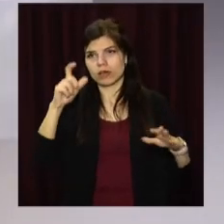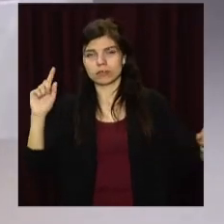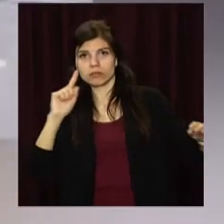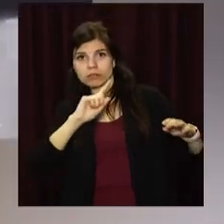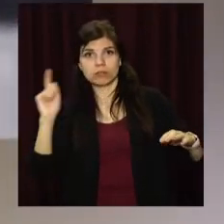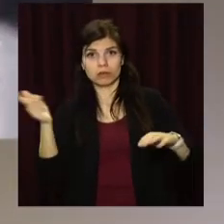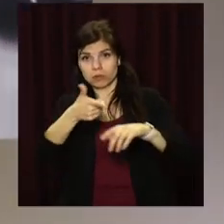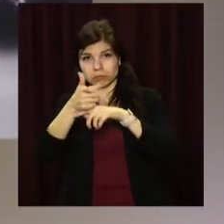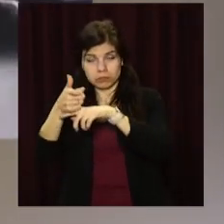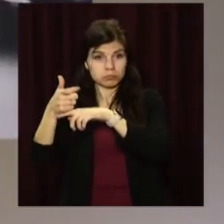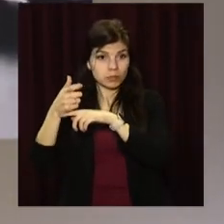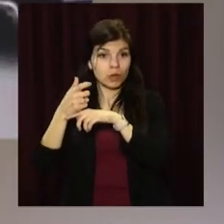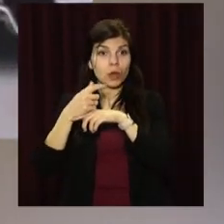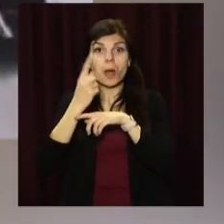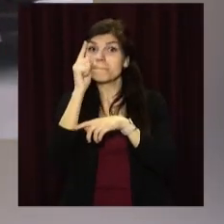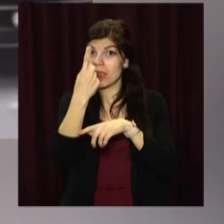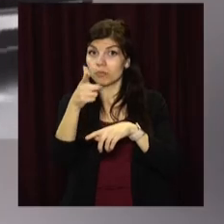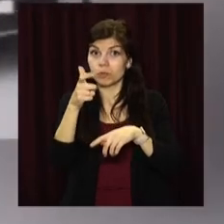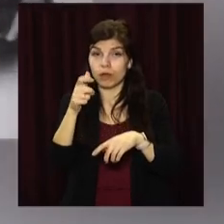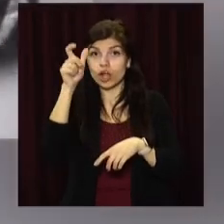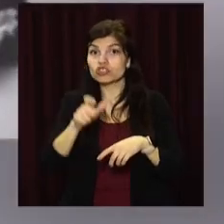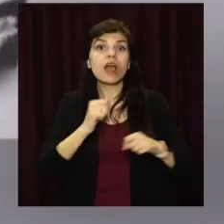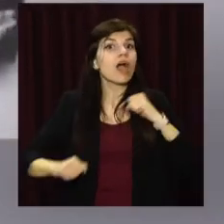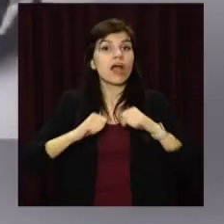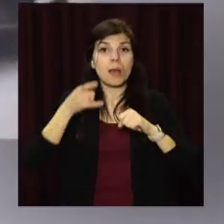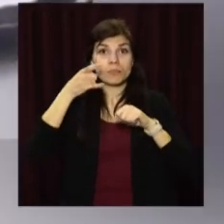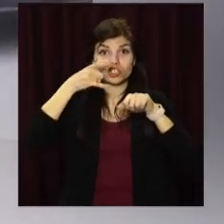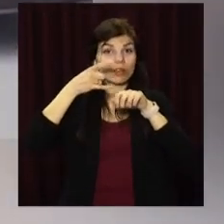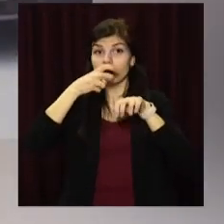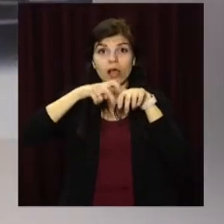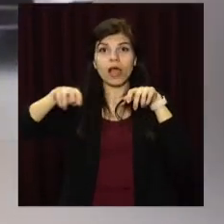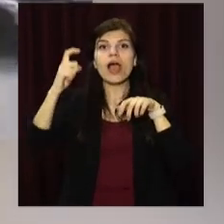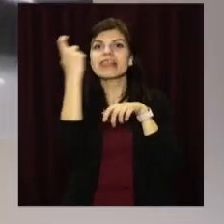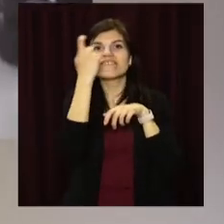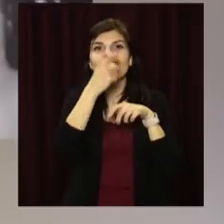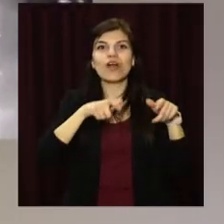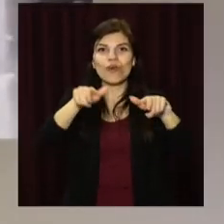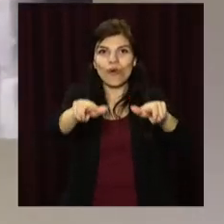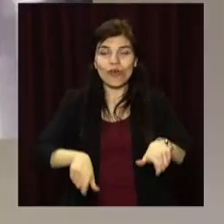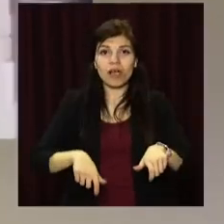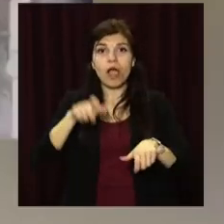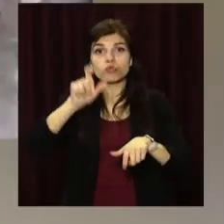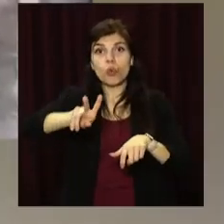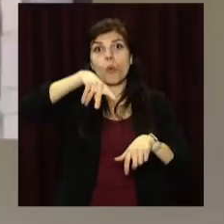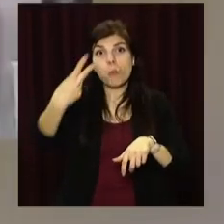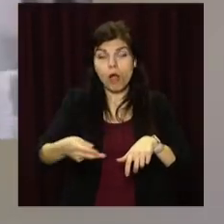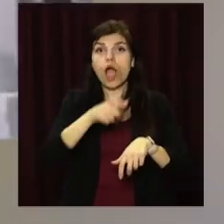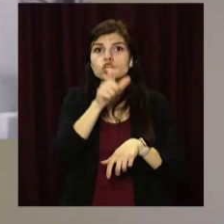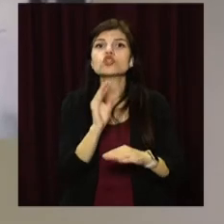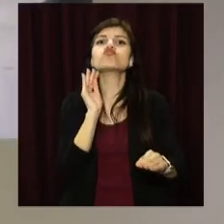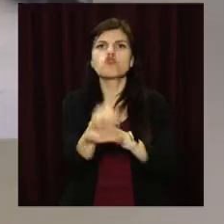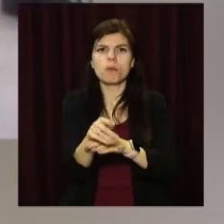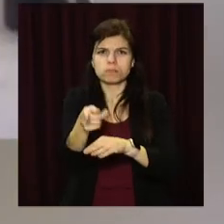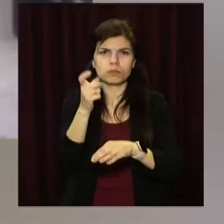позашляховика. Після перших пострілів жертва вибігла з автівки і побігла на трамвайні колії. Там чоловік впав, а стрілок зробив ще